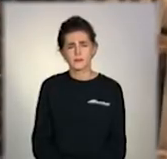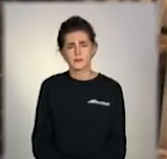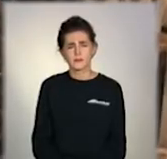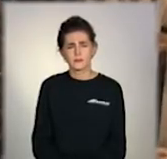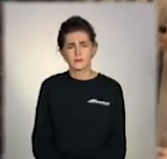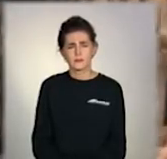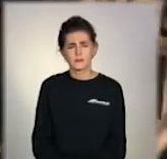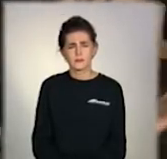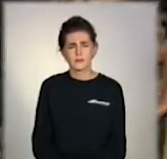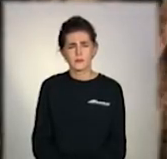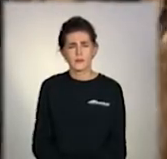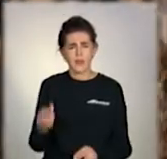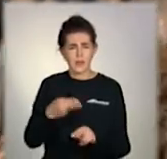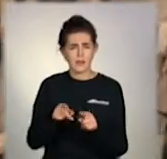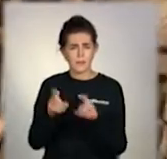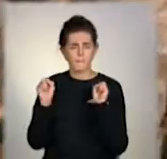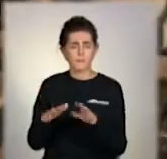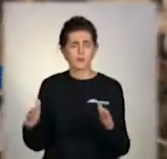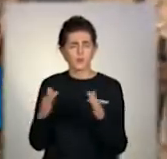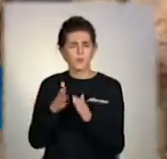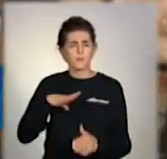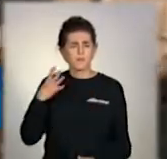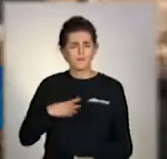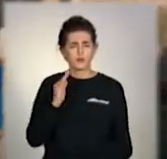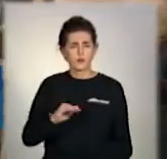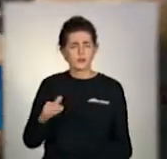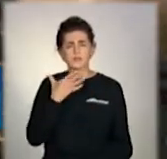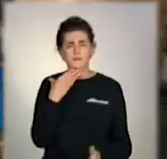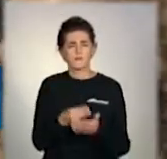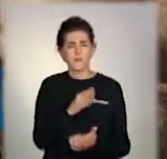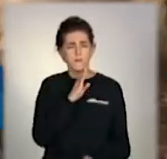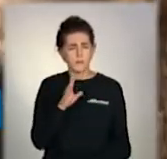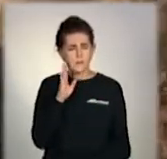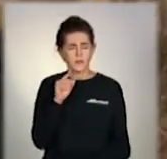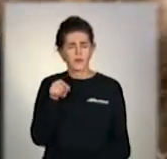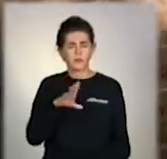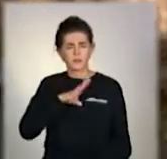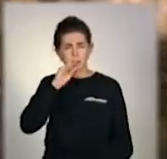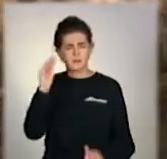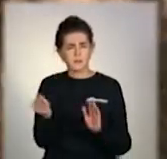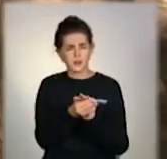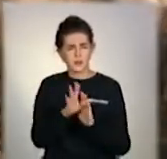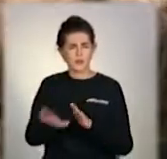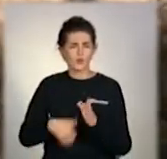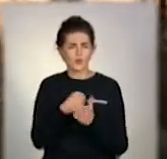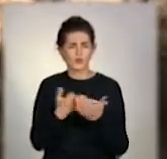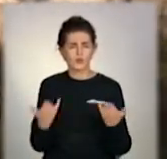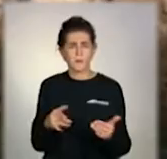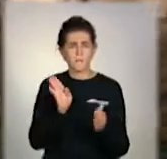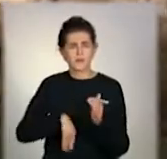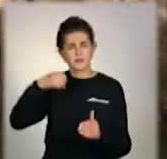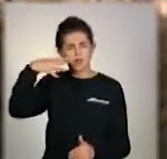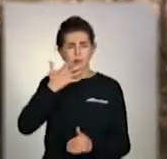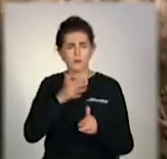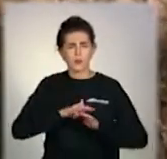У цьому покинутому будинку раніше мешкали діти зі своєю мамою. Тут вони переховувались і тепер. Без світла і тепла